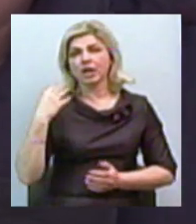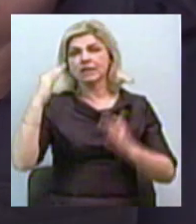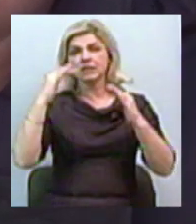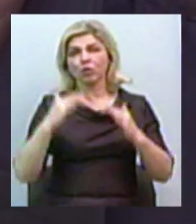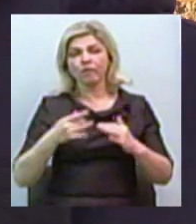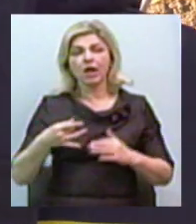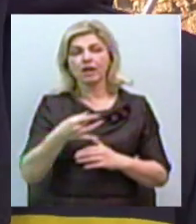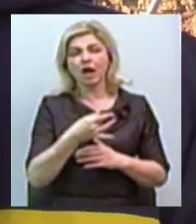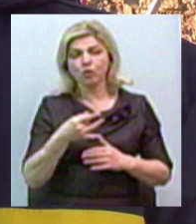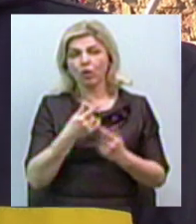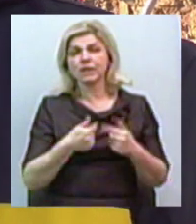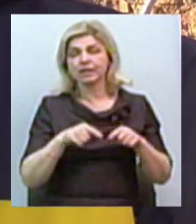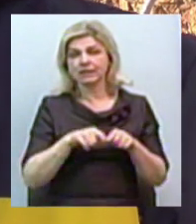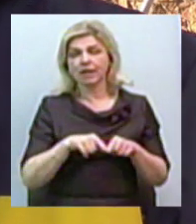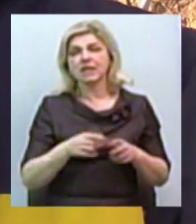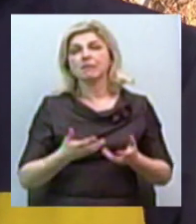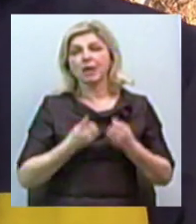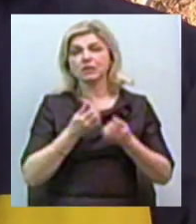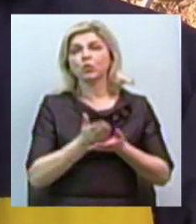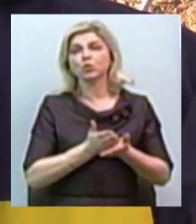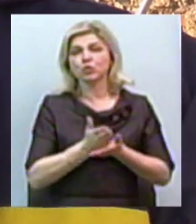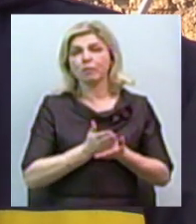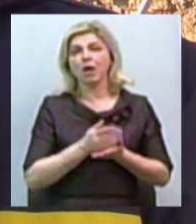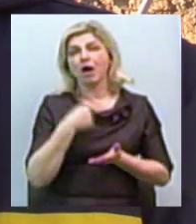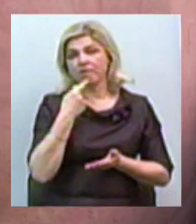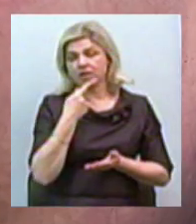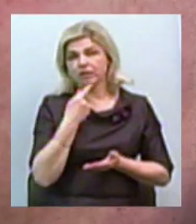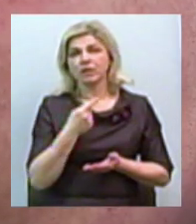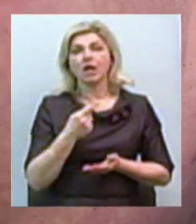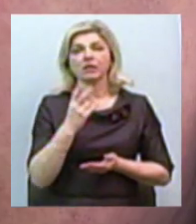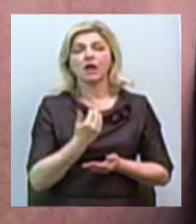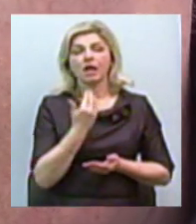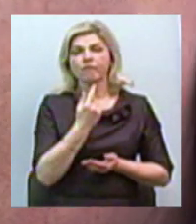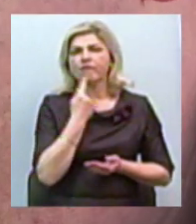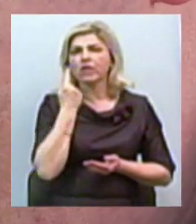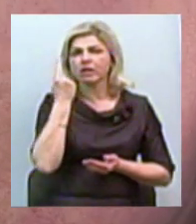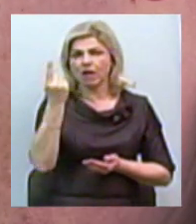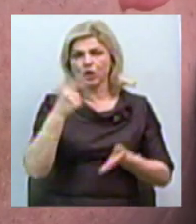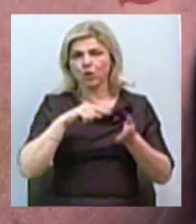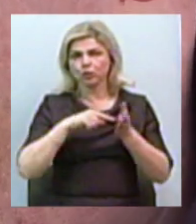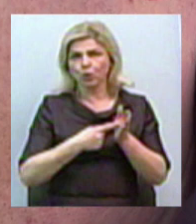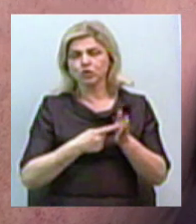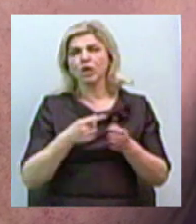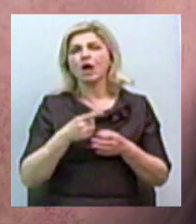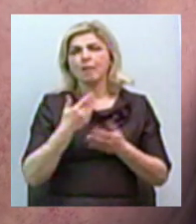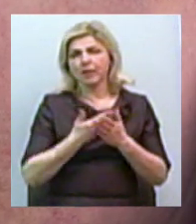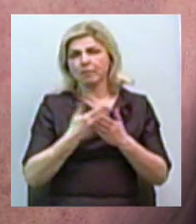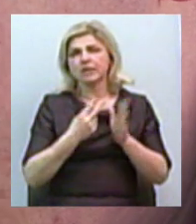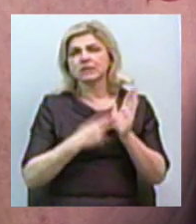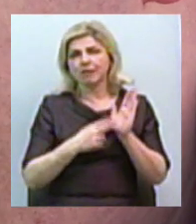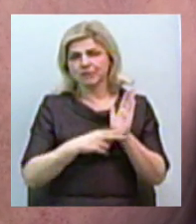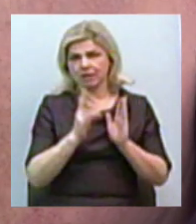районного сектору ДСНС у Миколаївській області Андрій Панкратов говорить, найвіддаленіша точка виїздів у районі близько 70